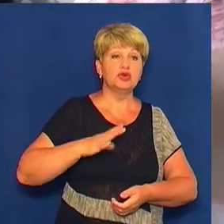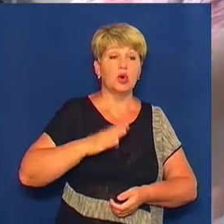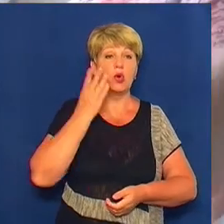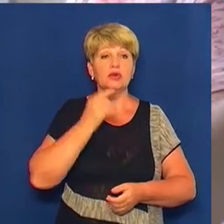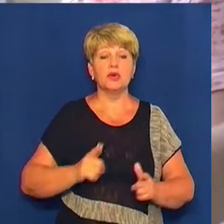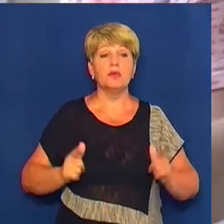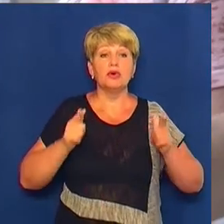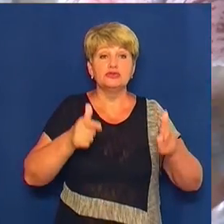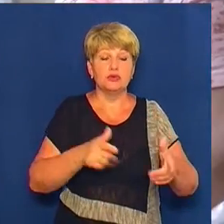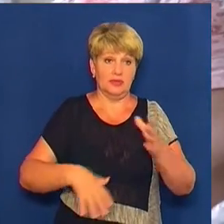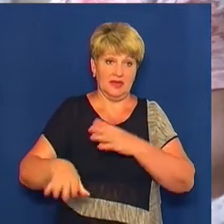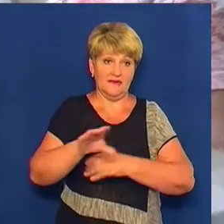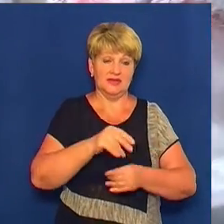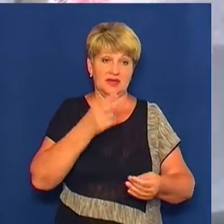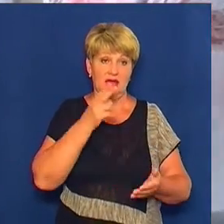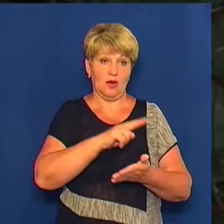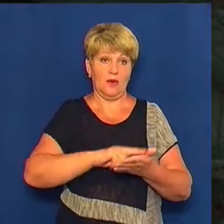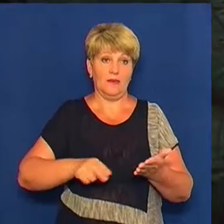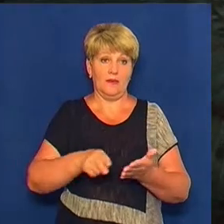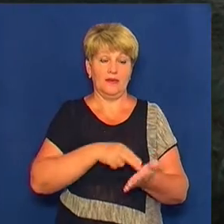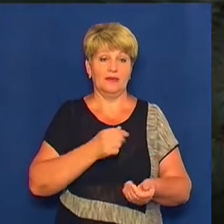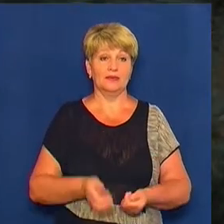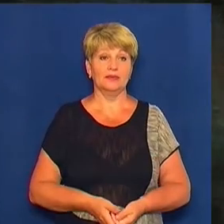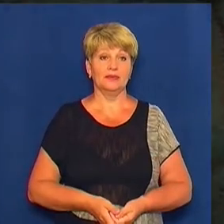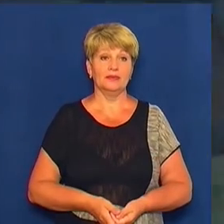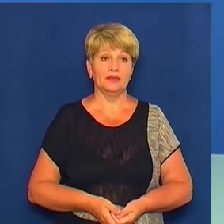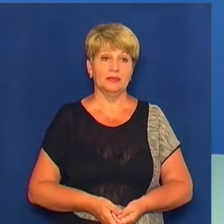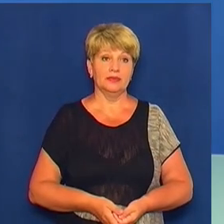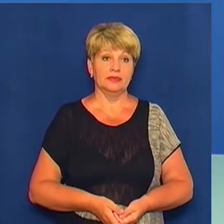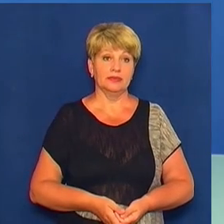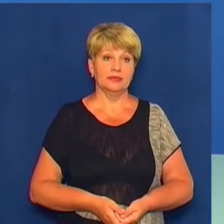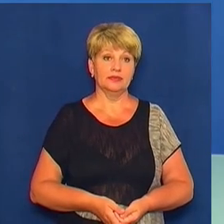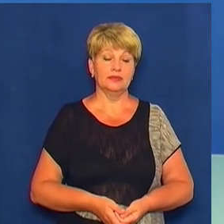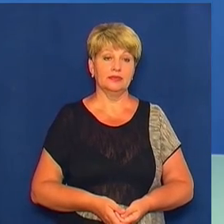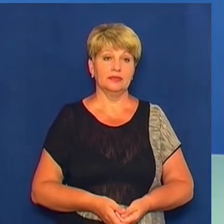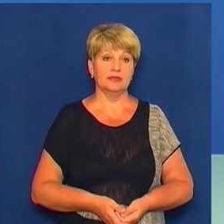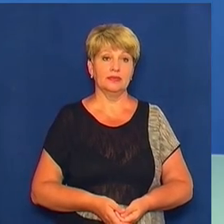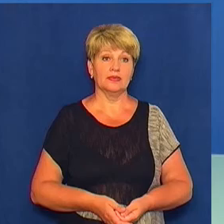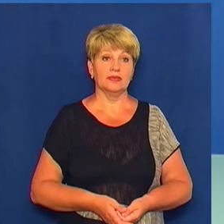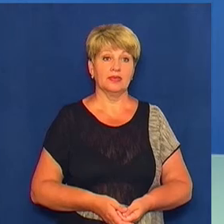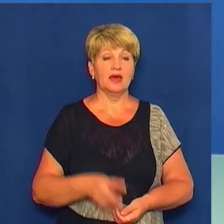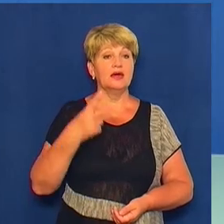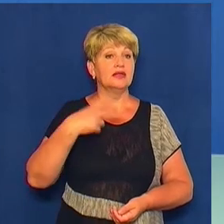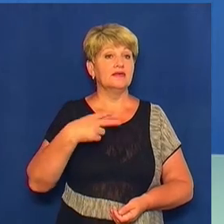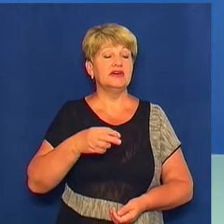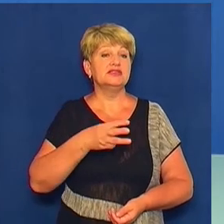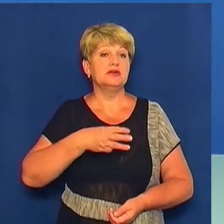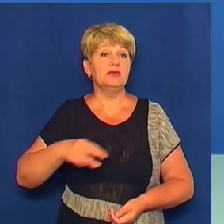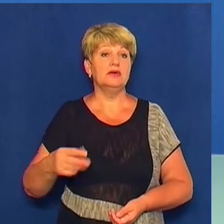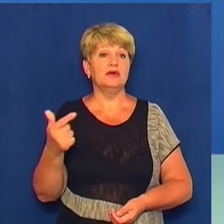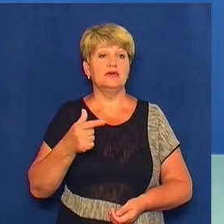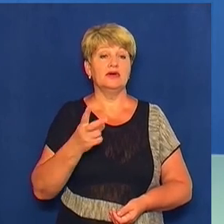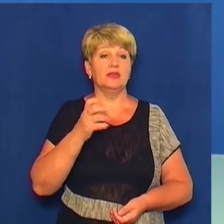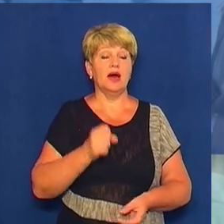конверти. Ольга Котляр, Федір Коцаба, новини на Суспільному, Черкаси. 20 мільйонів гривень на потребу